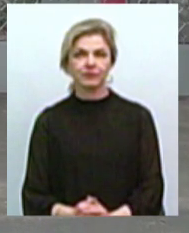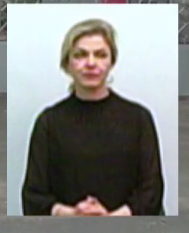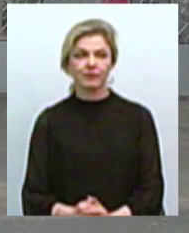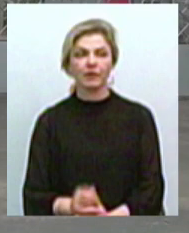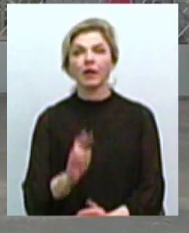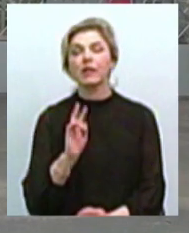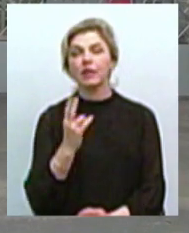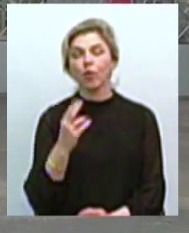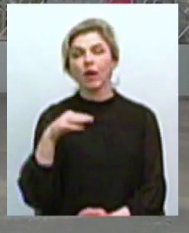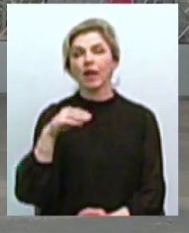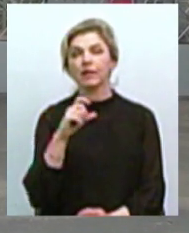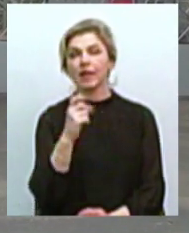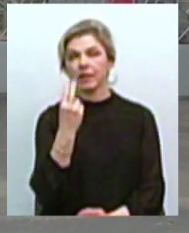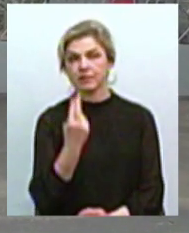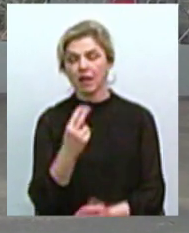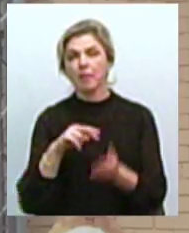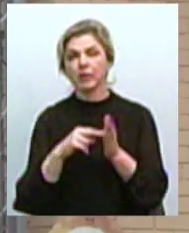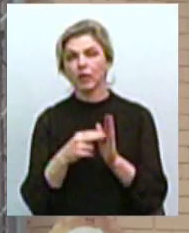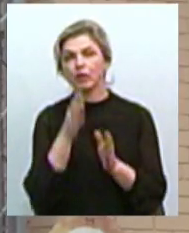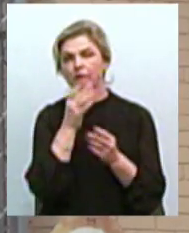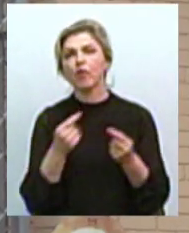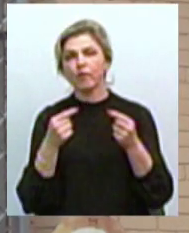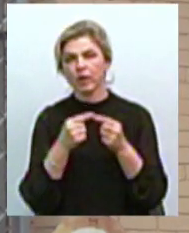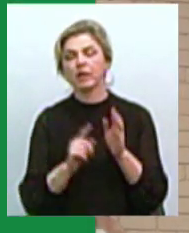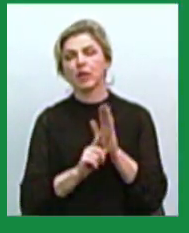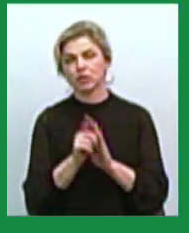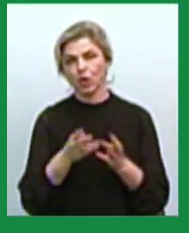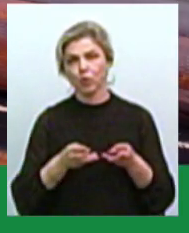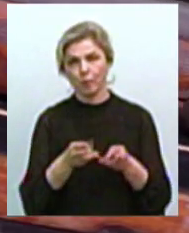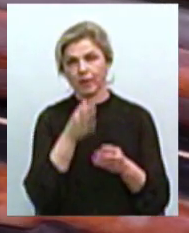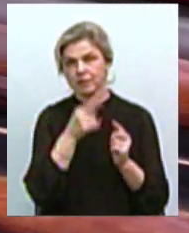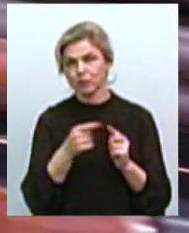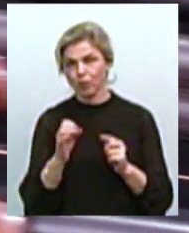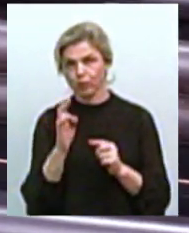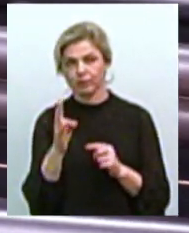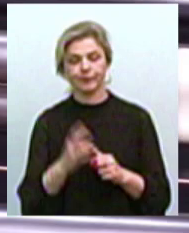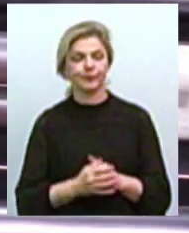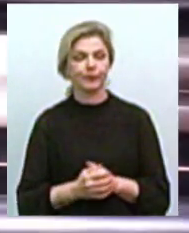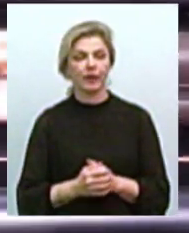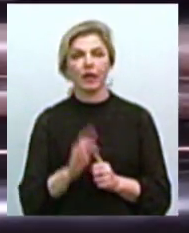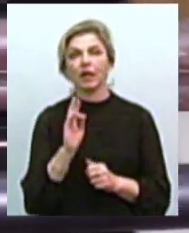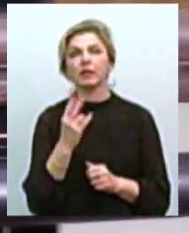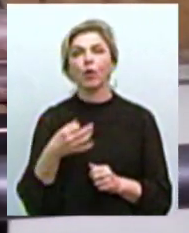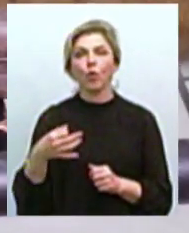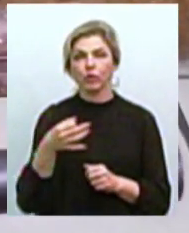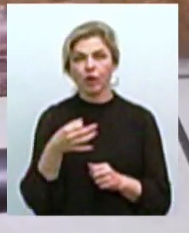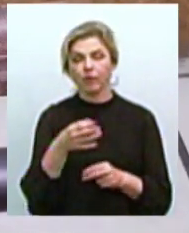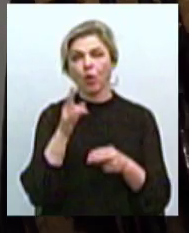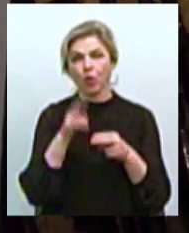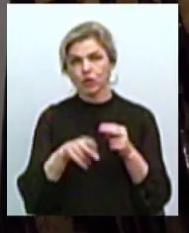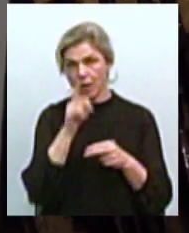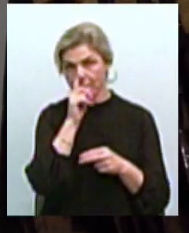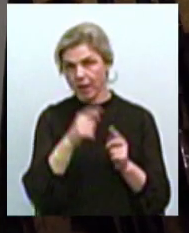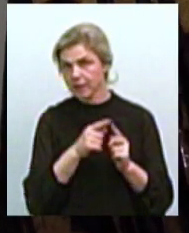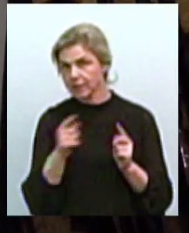Миколаївська ТЕЦ планує вчасно розпочати опалювальний сезон. На Миколаївщині добігає кінця місячник